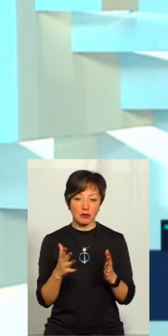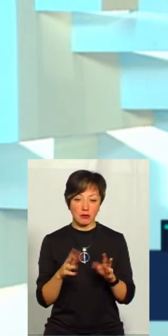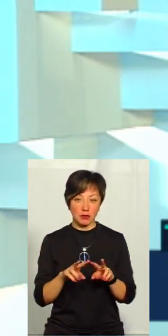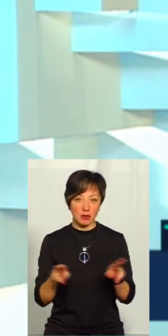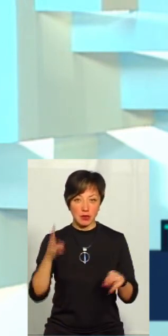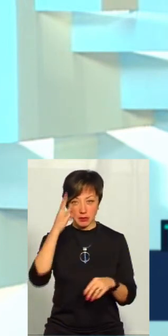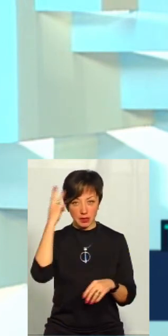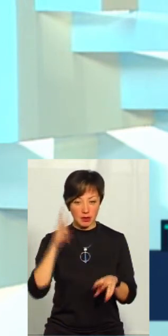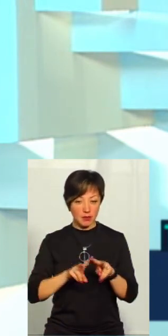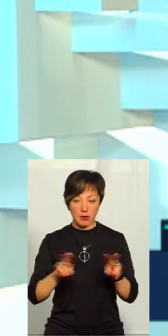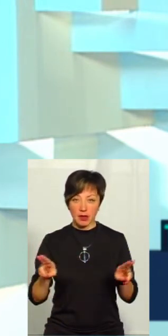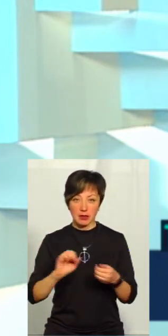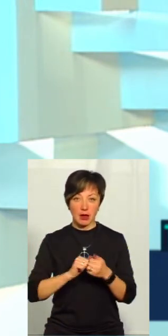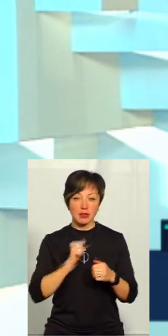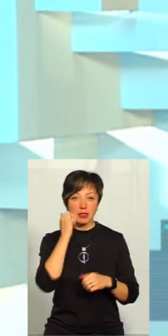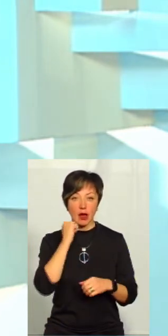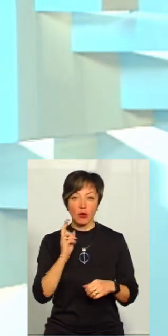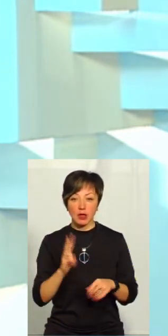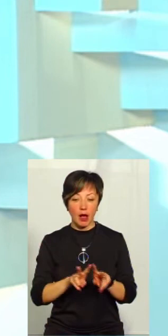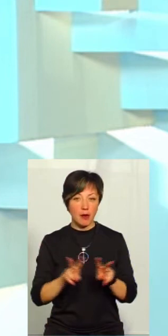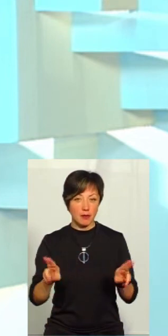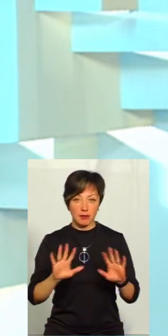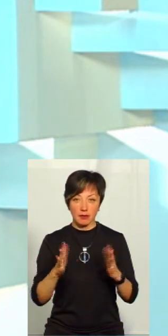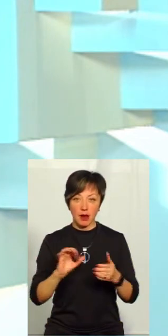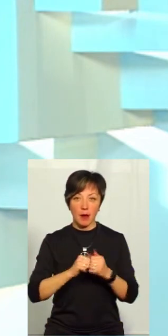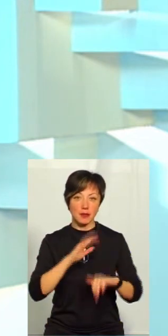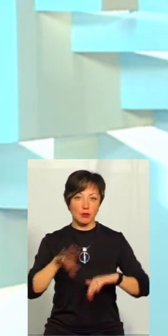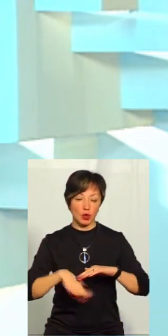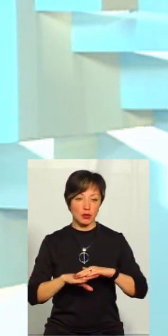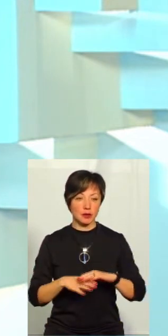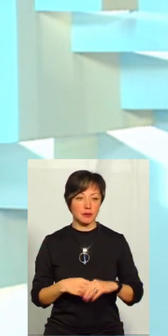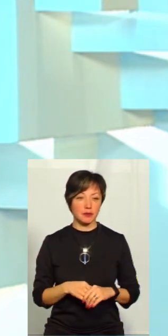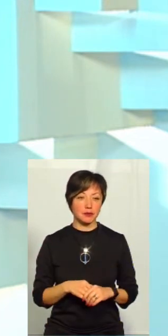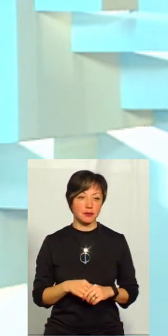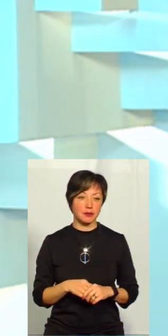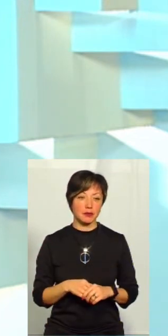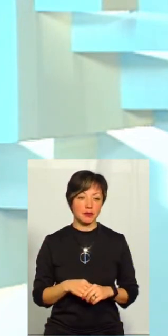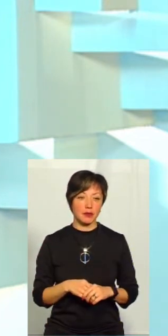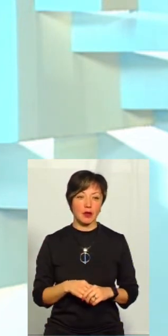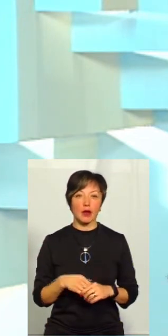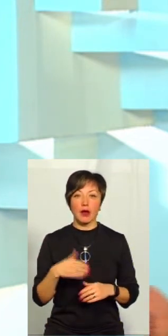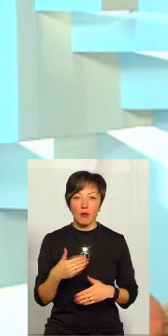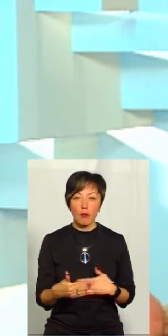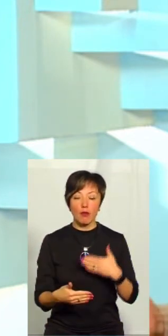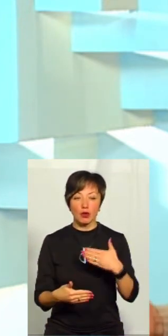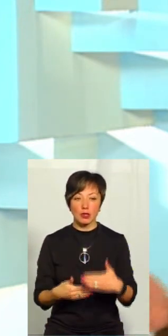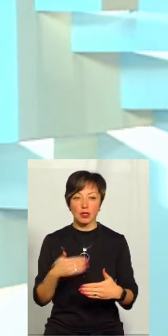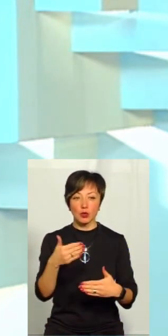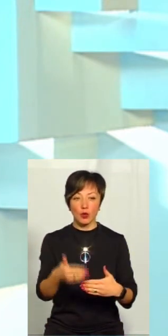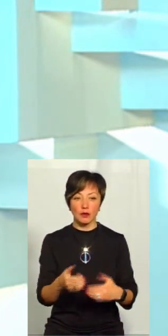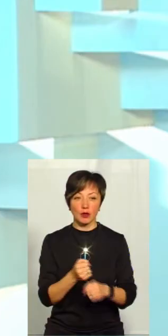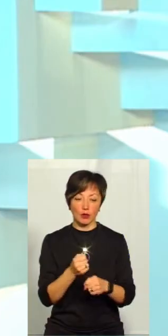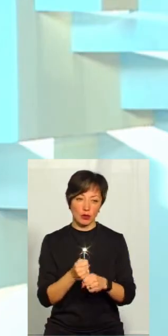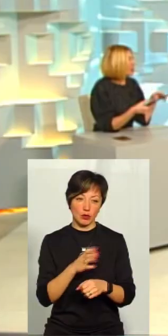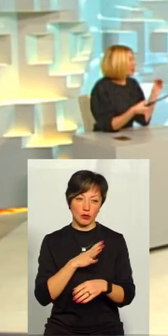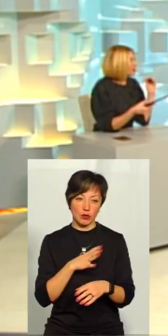Хмельницьким, аналогічного випадку з Старокостянтину, аналогічного випадку із Каменцем-Подільським. Тобто, послідовна була робота